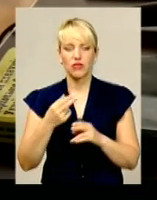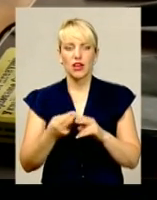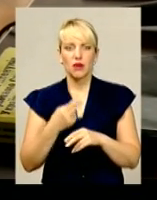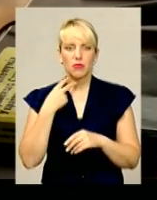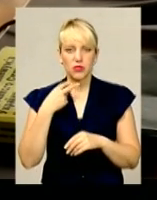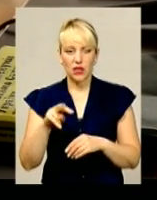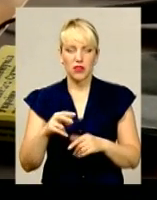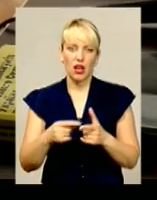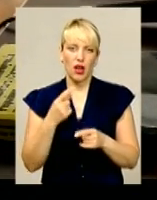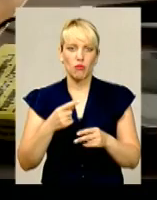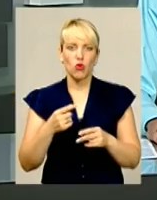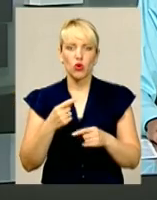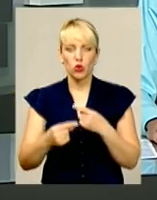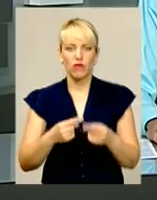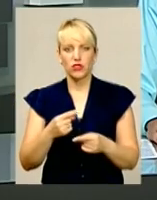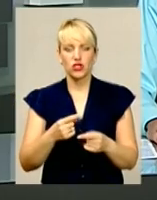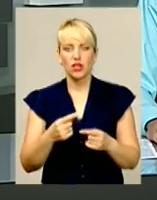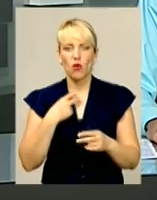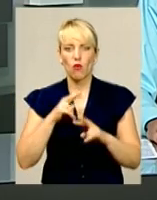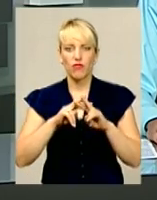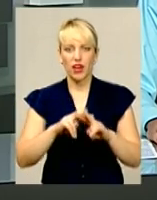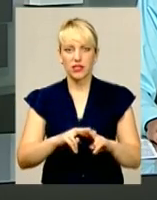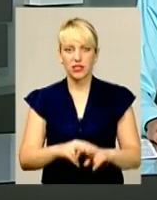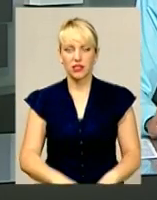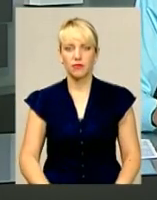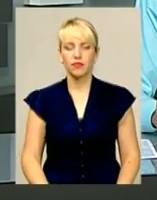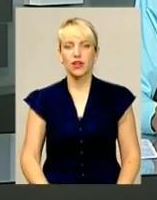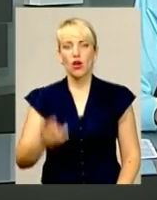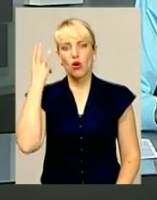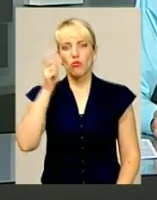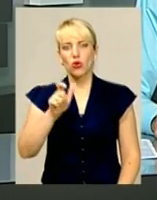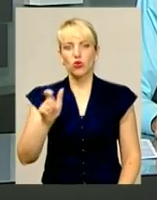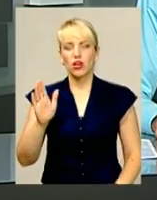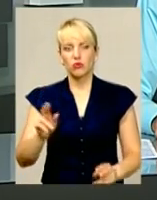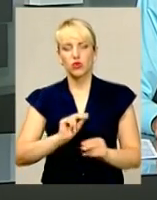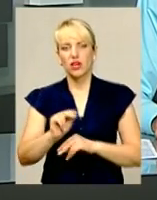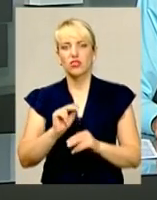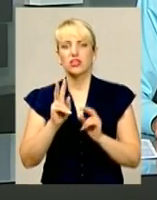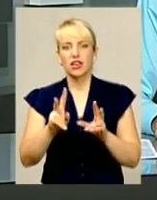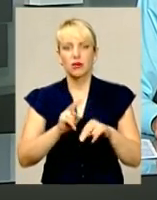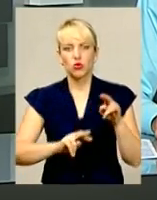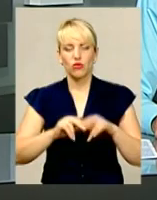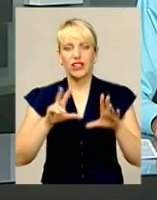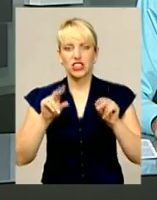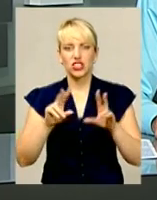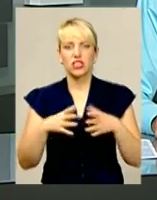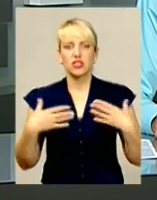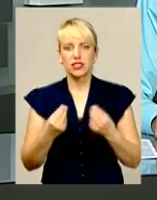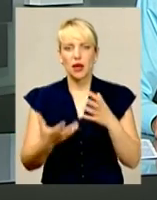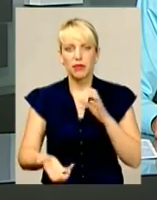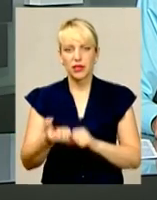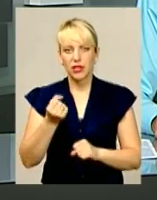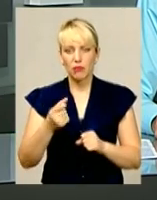довічне ув'язнення. Подолян навчатимуть, як збудувати щасливу сім'ю. За підтримки обласного